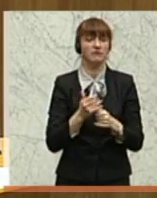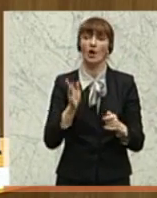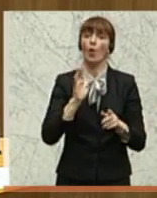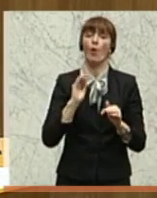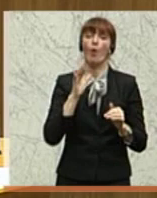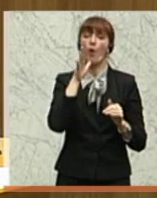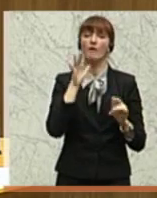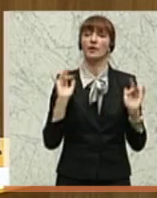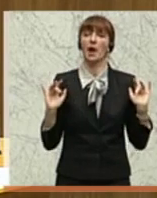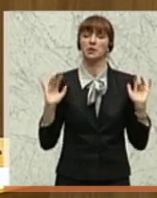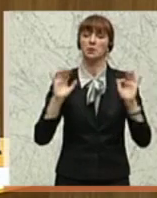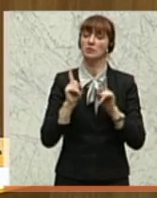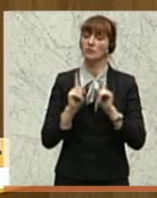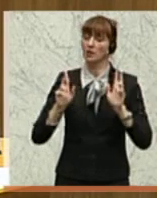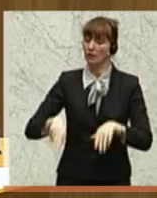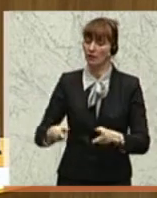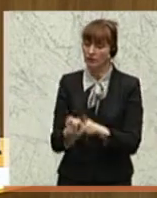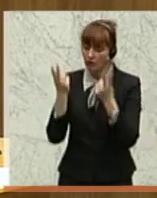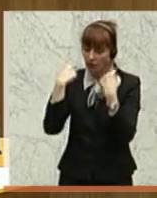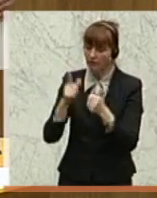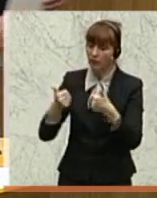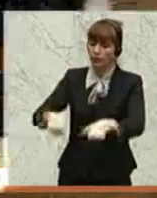ihre Untergebenen abqualifizieren.